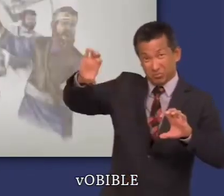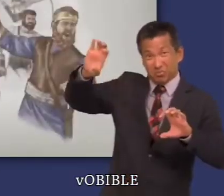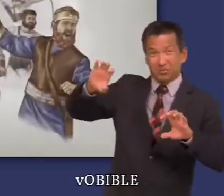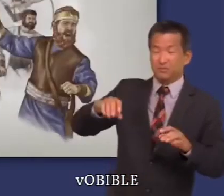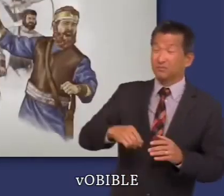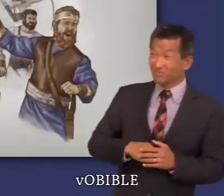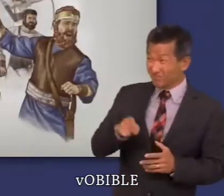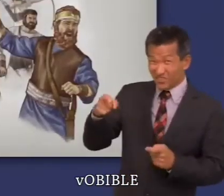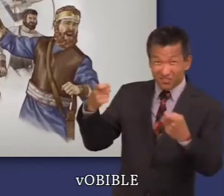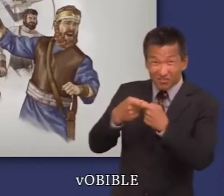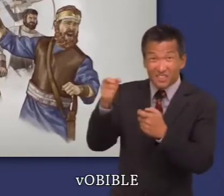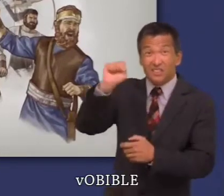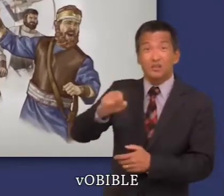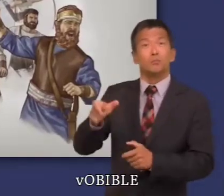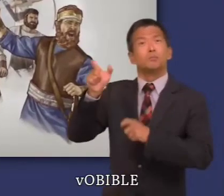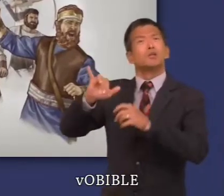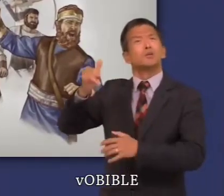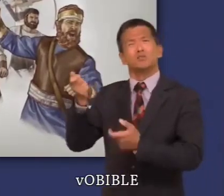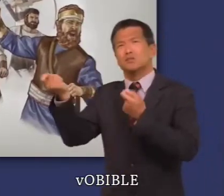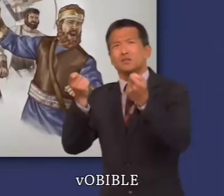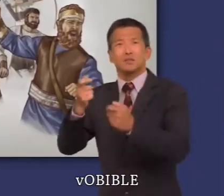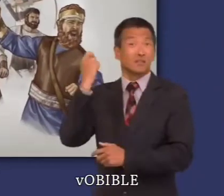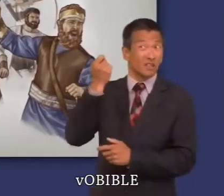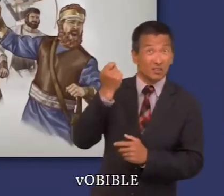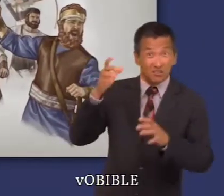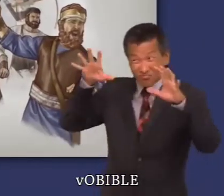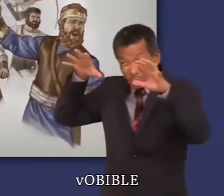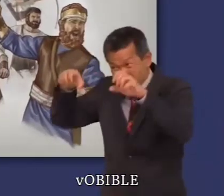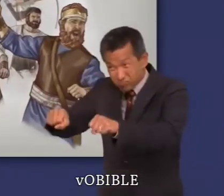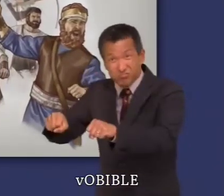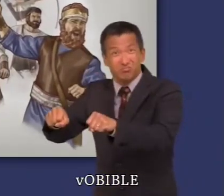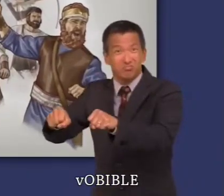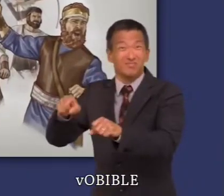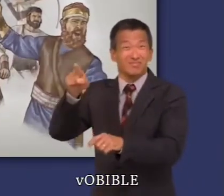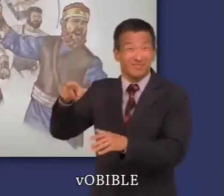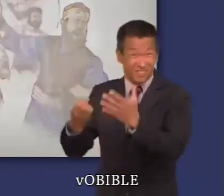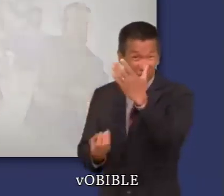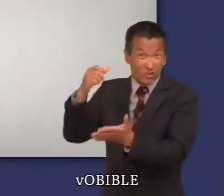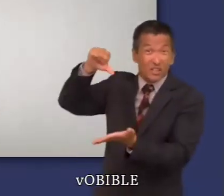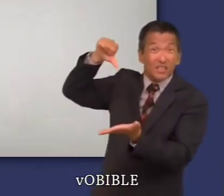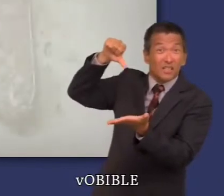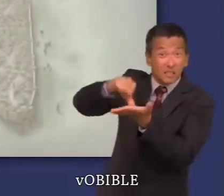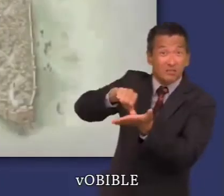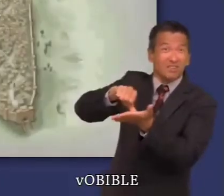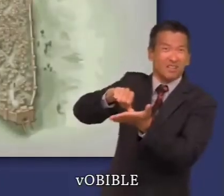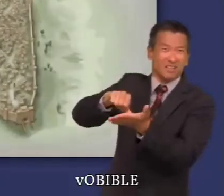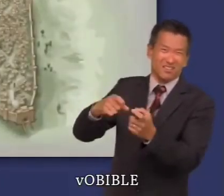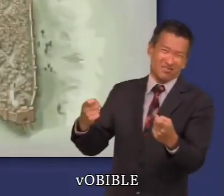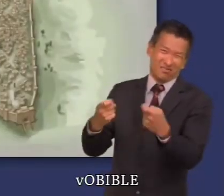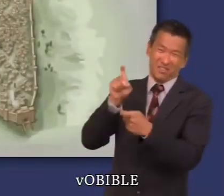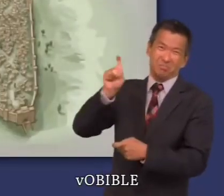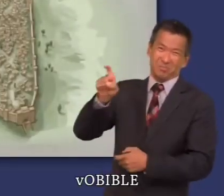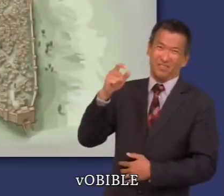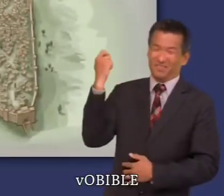Puis David s'empare de la forteresse jébuséenne de Sion et il transfère sa capitale d'Hébron à Sion, consommée à appeler